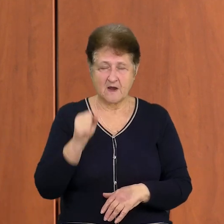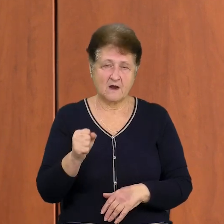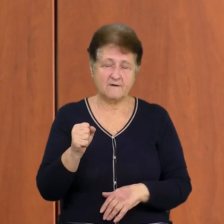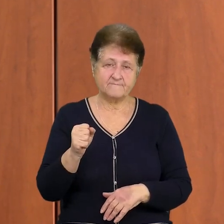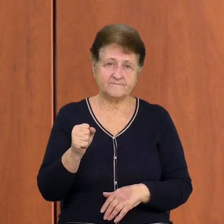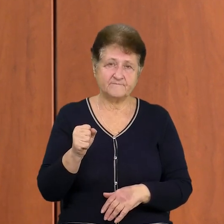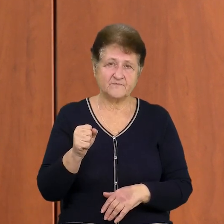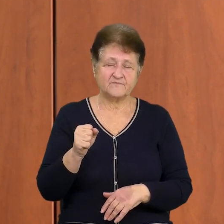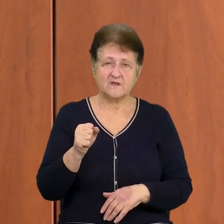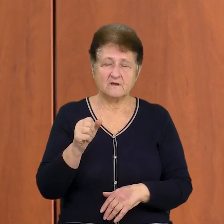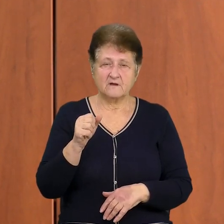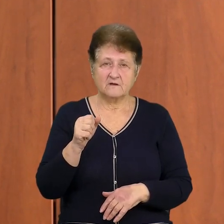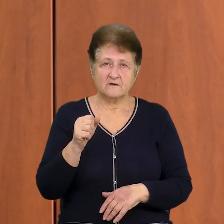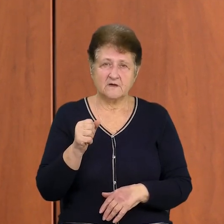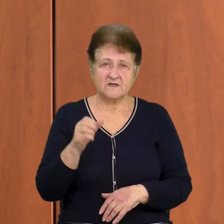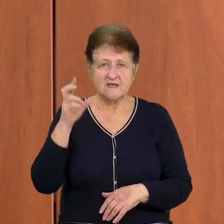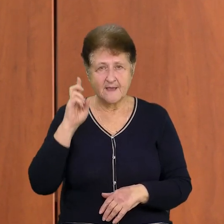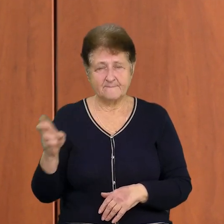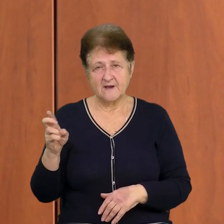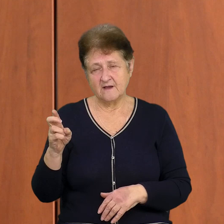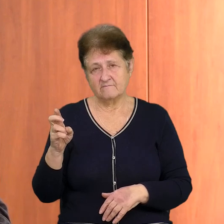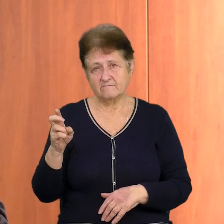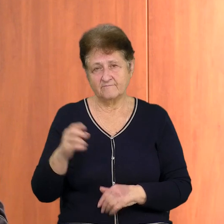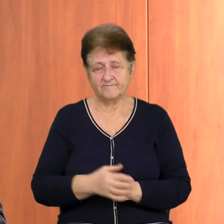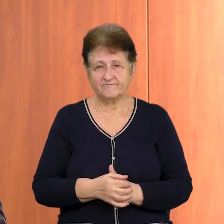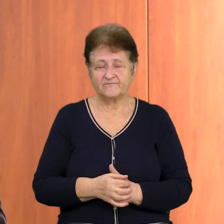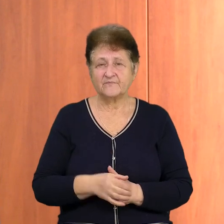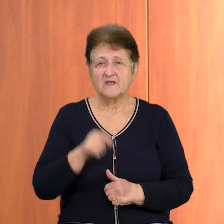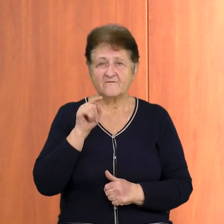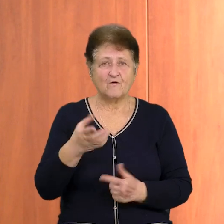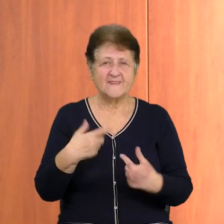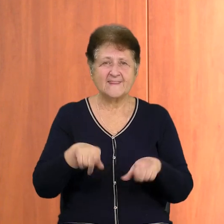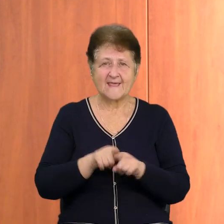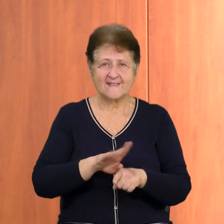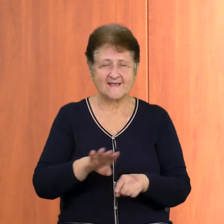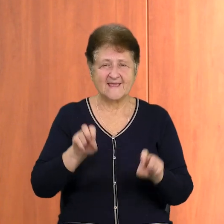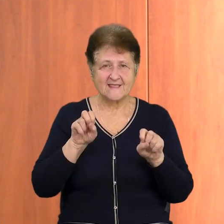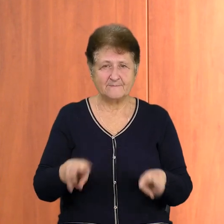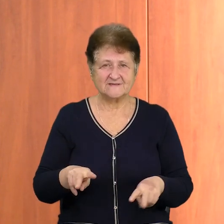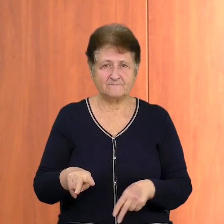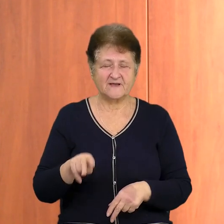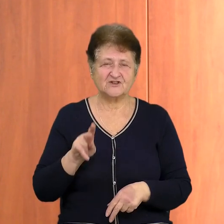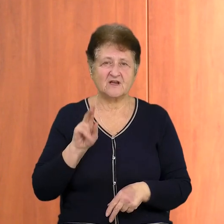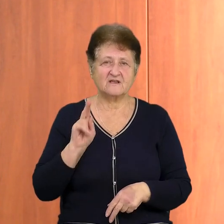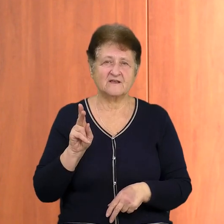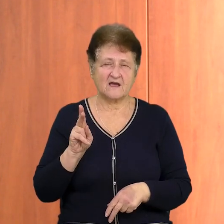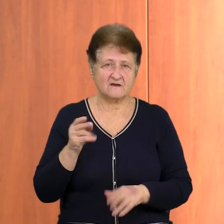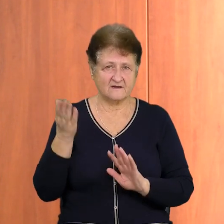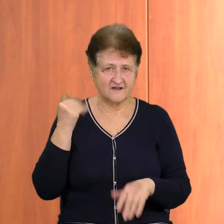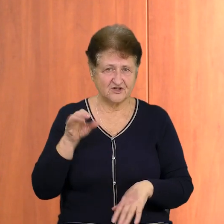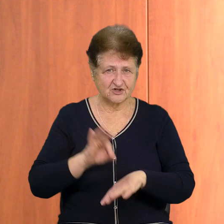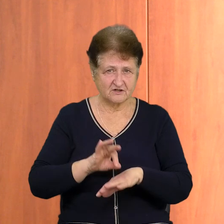Дарвін, і грип Б – це Австрія і Пхукет. Вони не такі небезпечні, як АШ-1Н1, але у